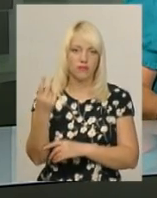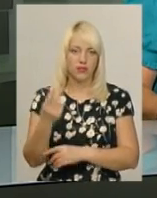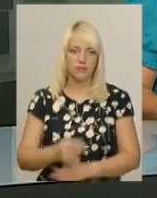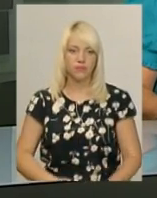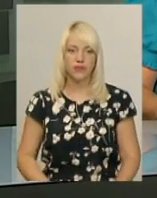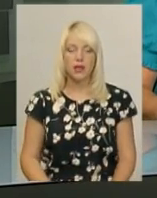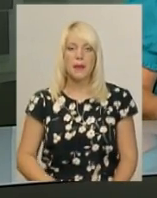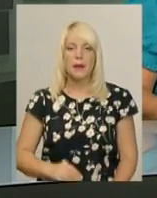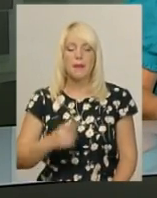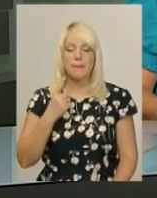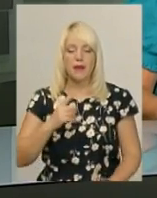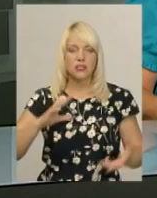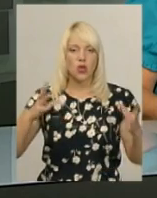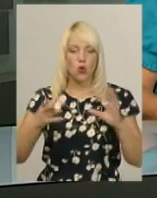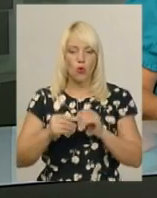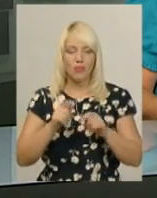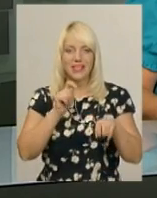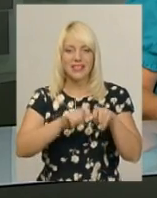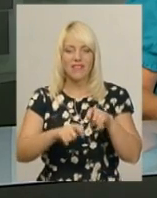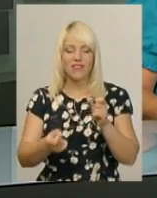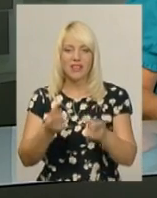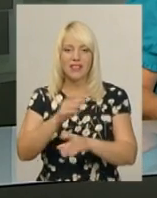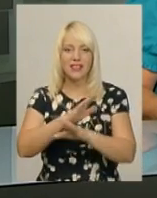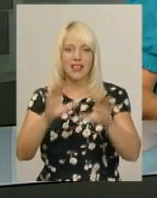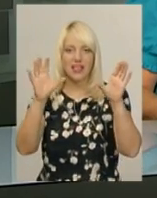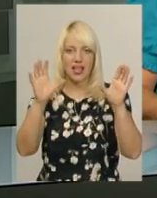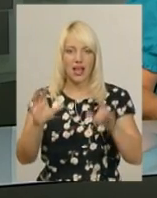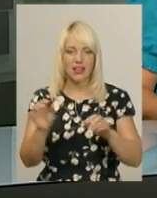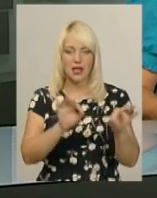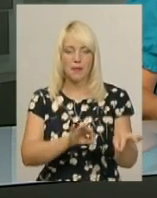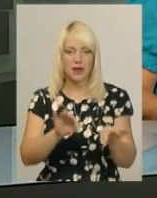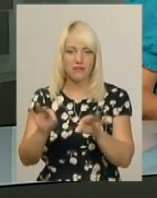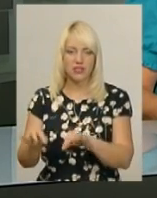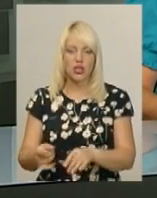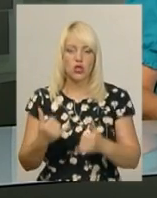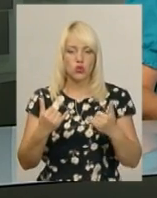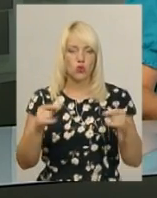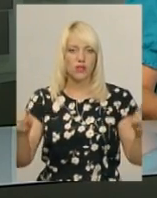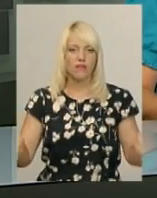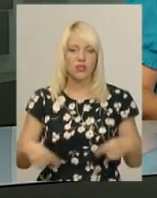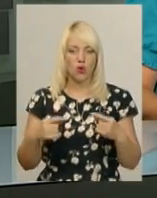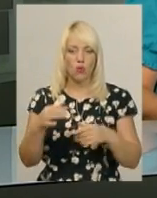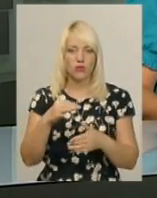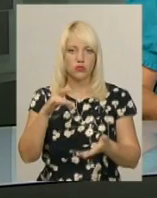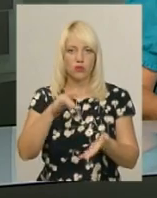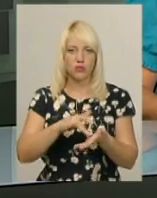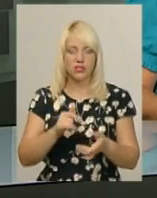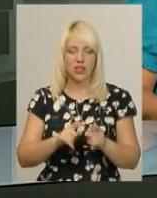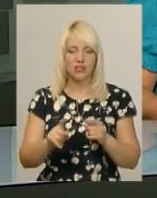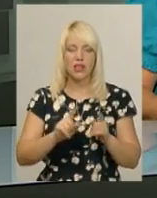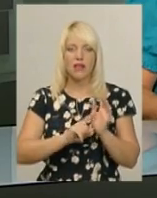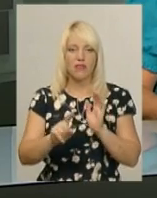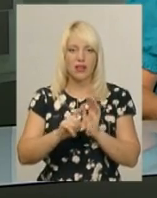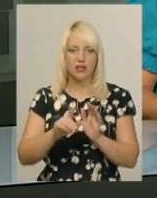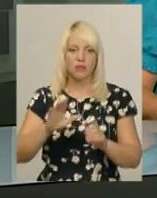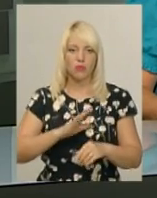Перший комплексний рейд із виявлення нелегальних перевізників сьогодні влаштували в обласному центрі. У рейд виїхали співробітники трьох